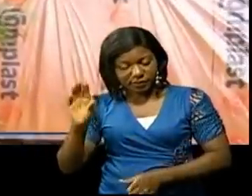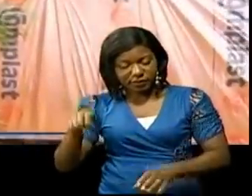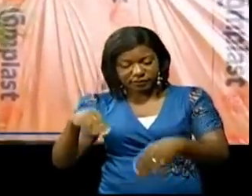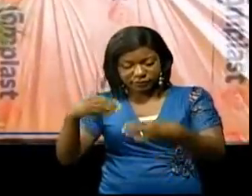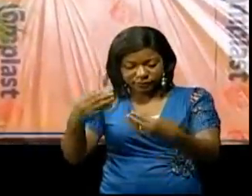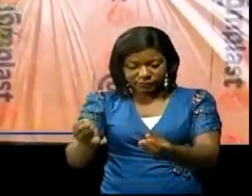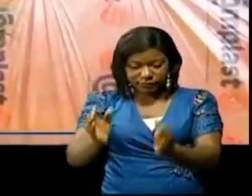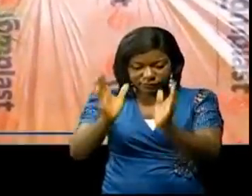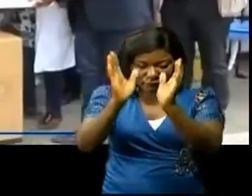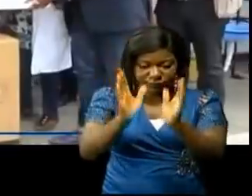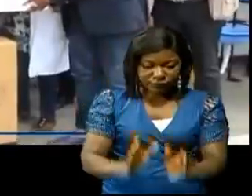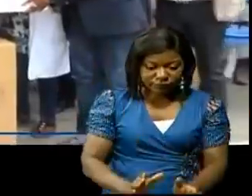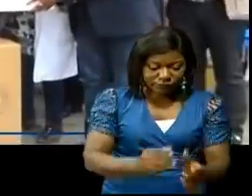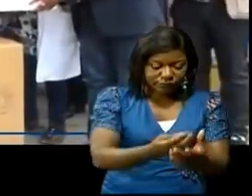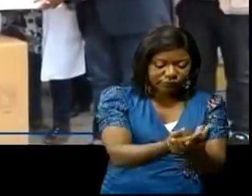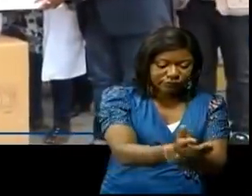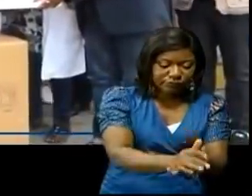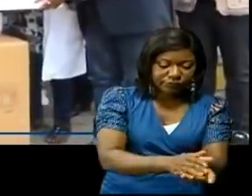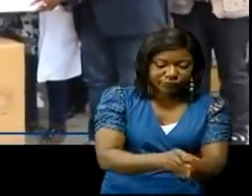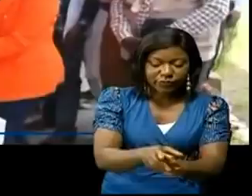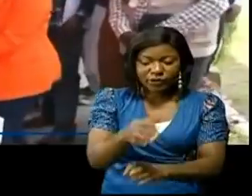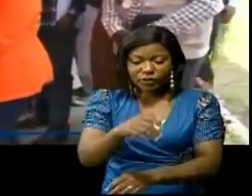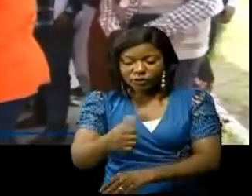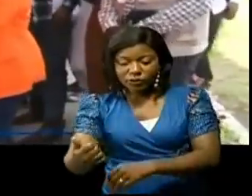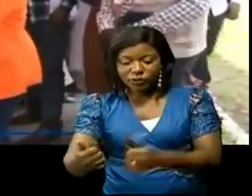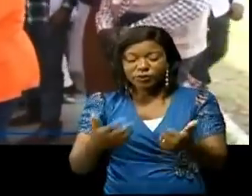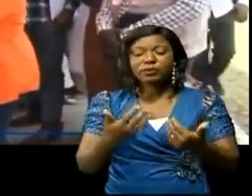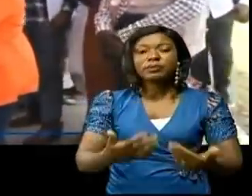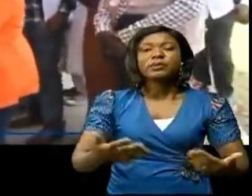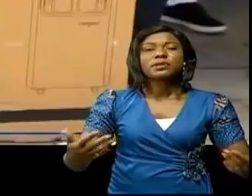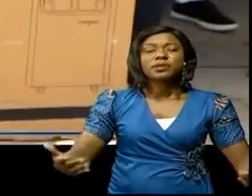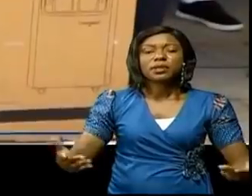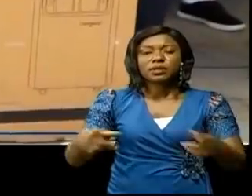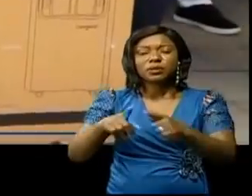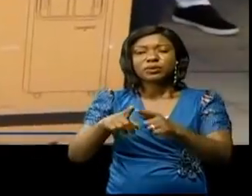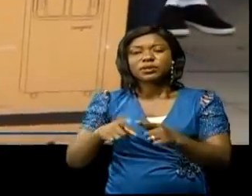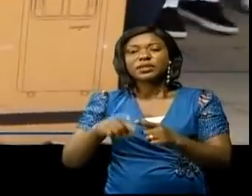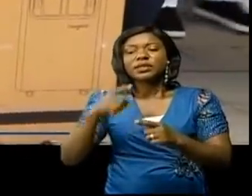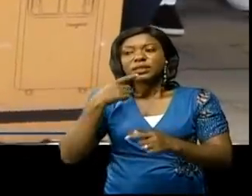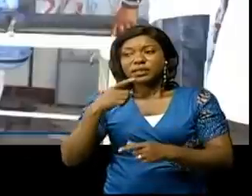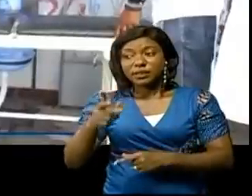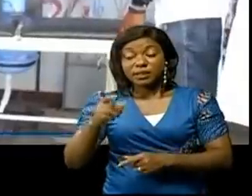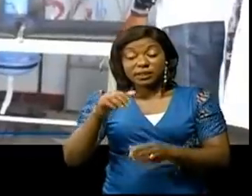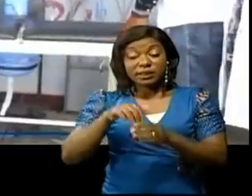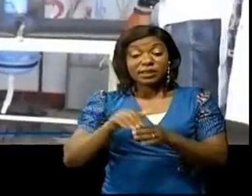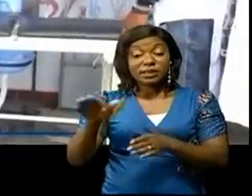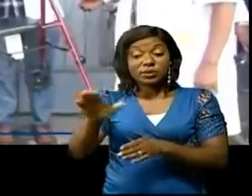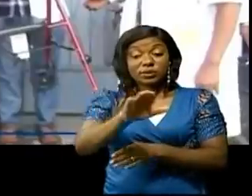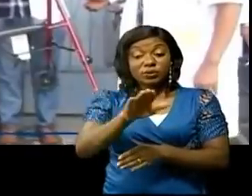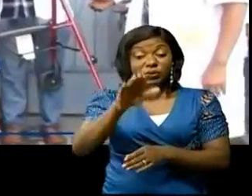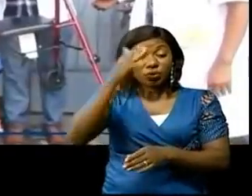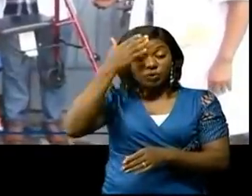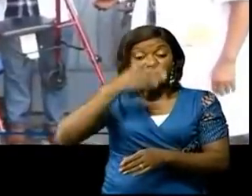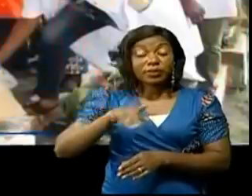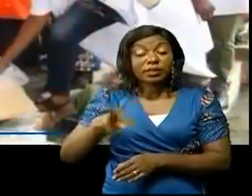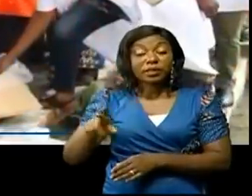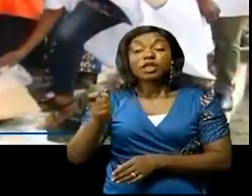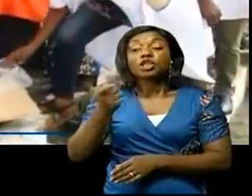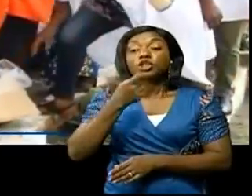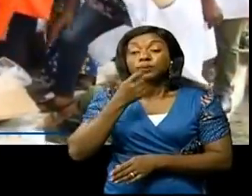équipements sanitaires et autres matériels médicaux, tout en précisant qu'au sein de cet établissement sanitaire, les produits